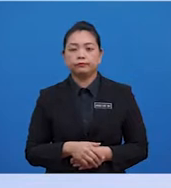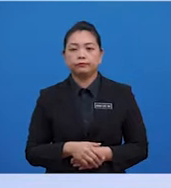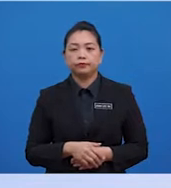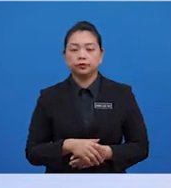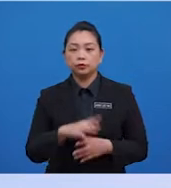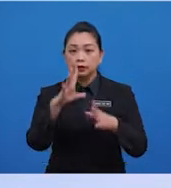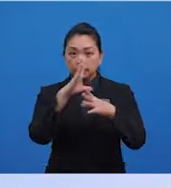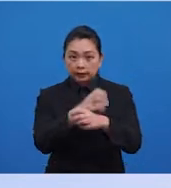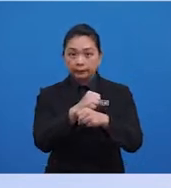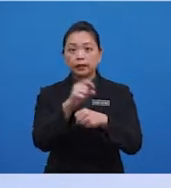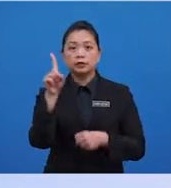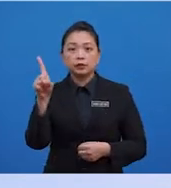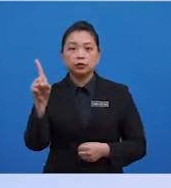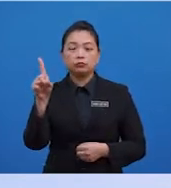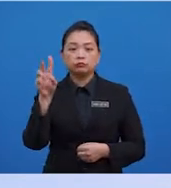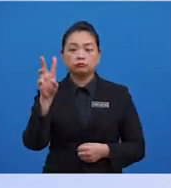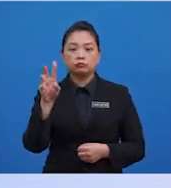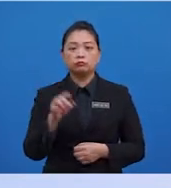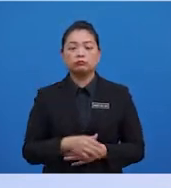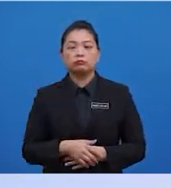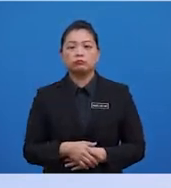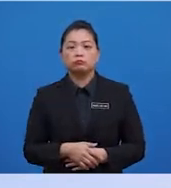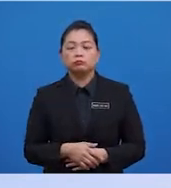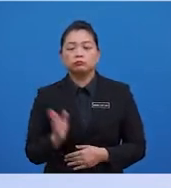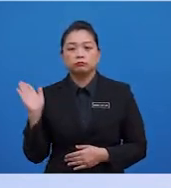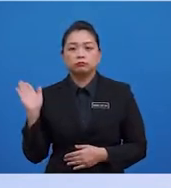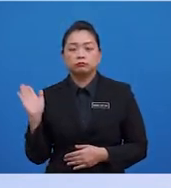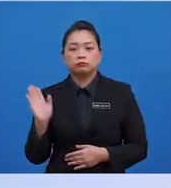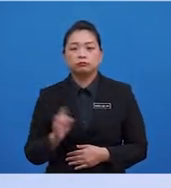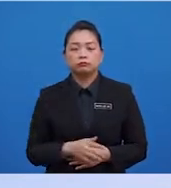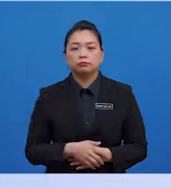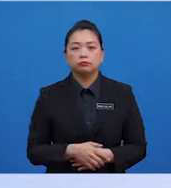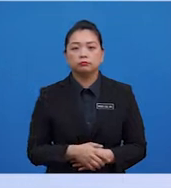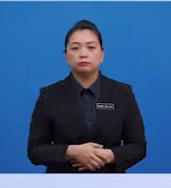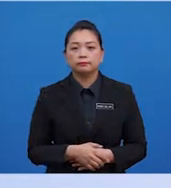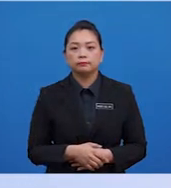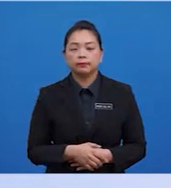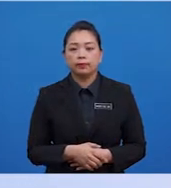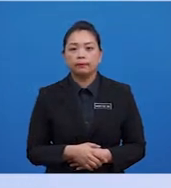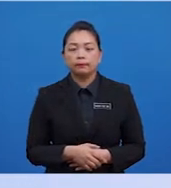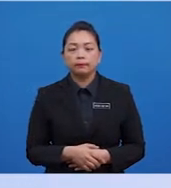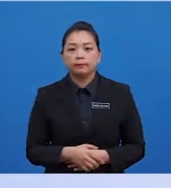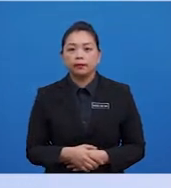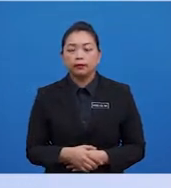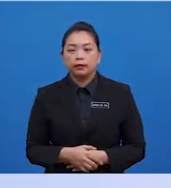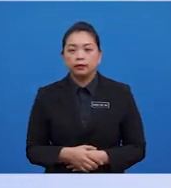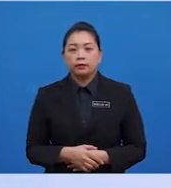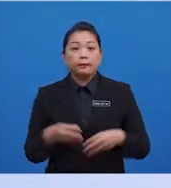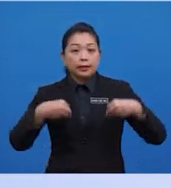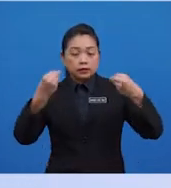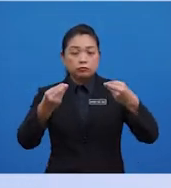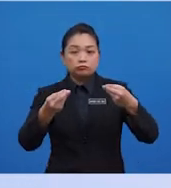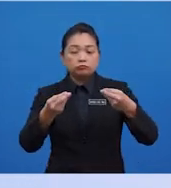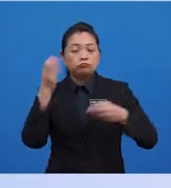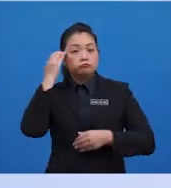Min sama dengan 179.1. Bagi menentukan